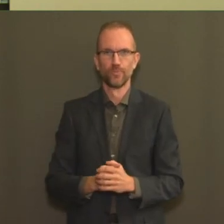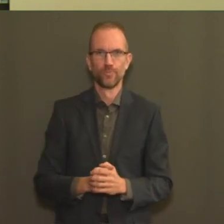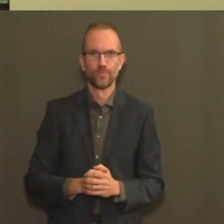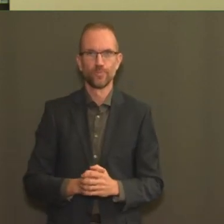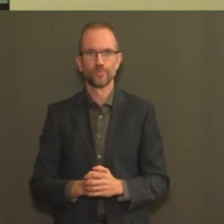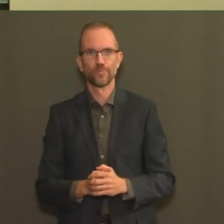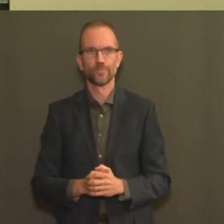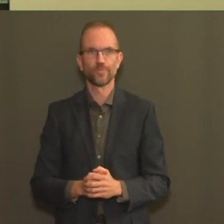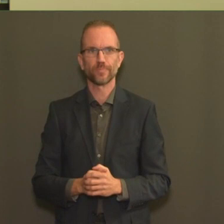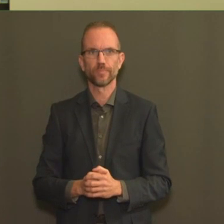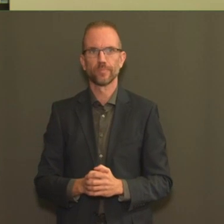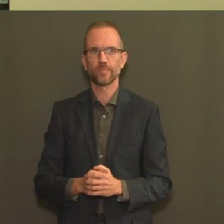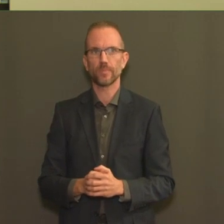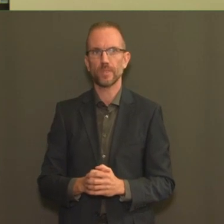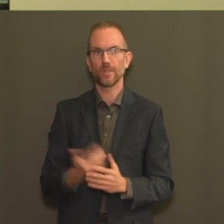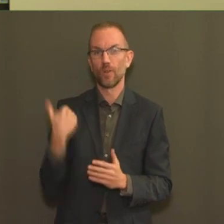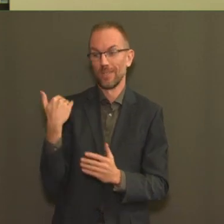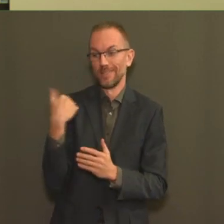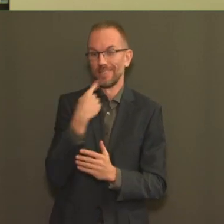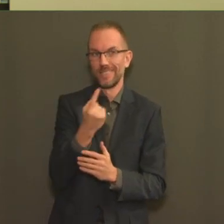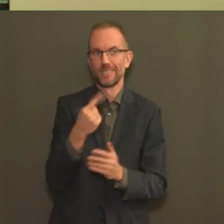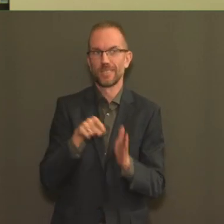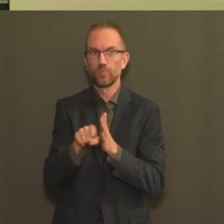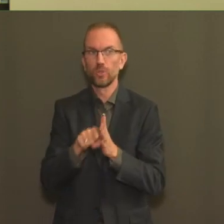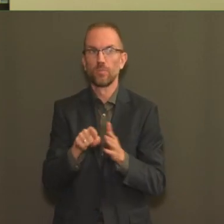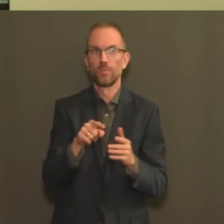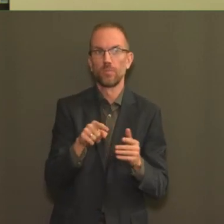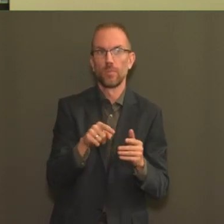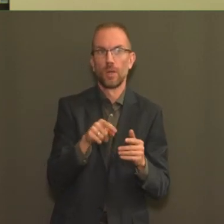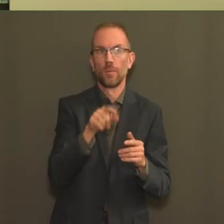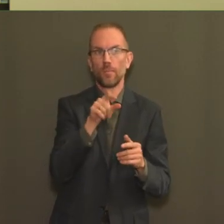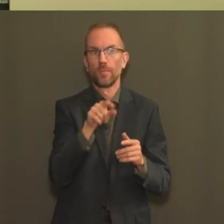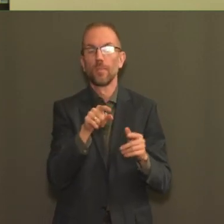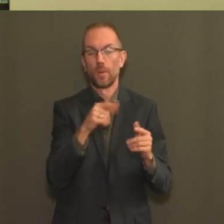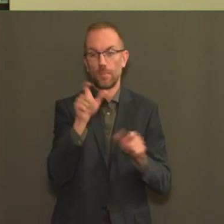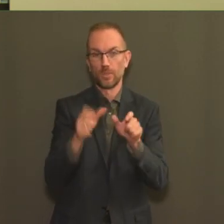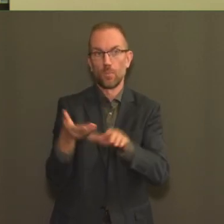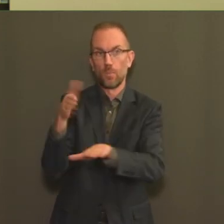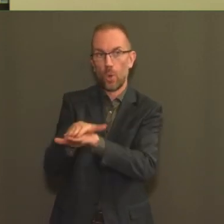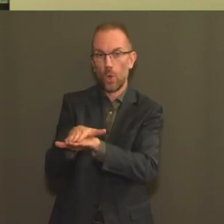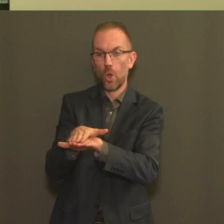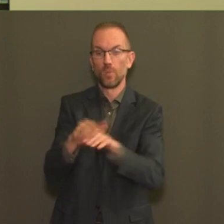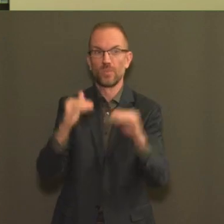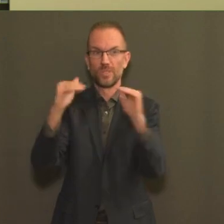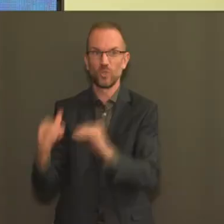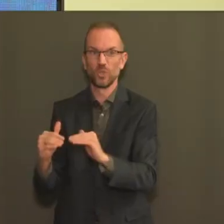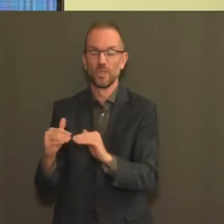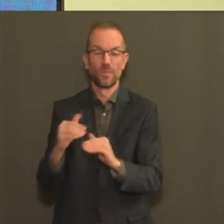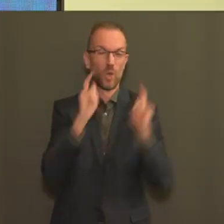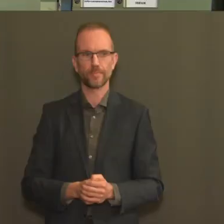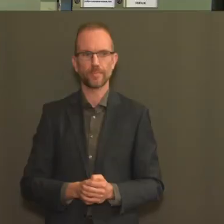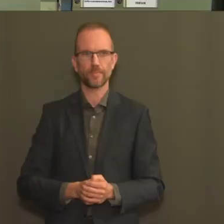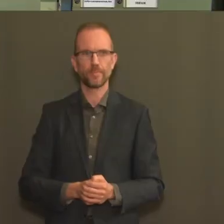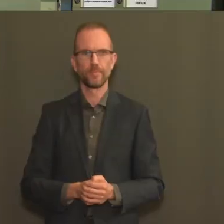dans les maisons de repos qui diminue, alors que ce n'est pas le cas au niveau des hospitalisations. Merci pour votre attention.